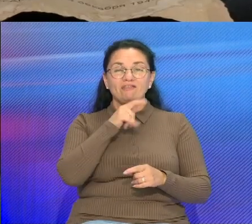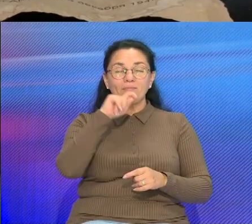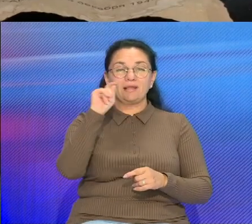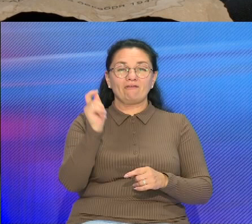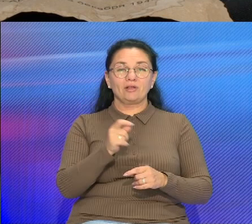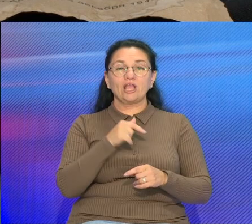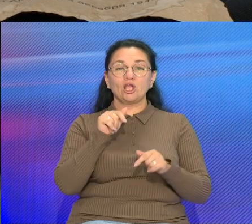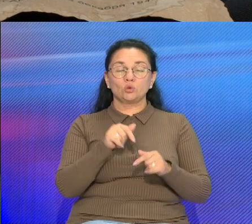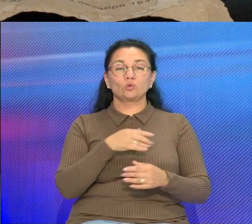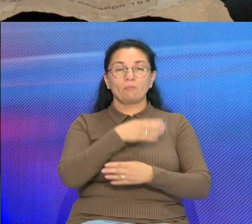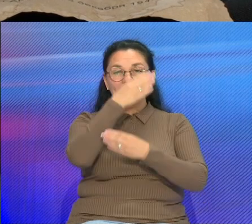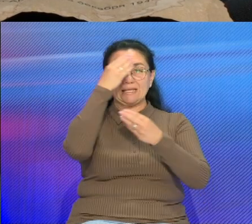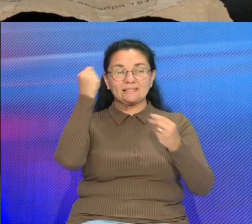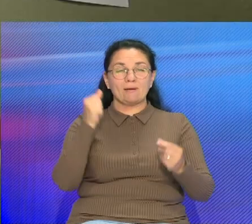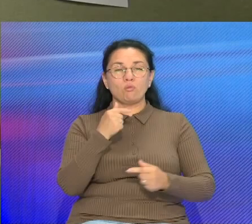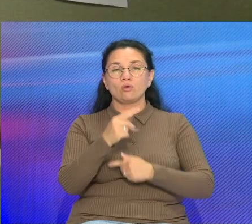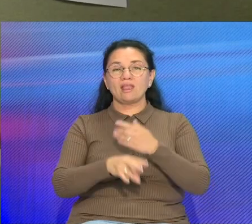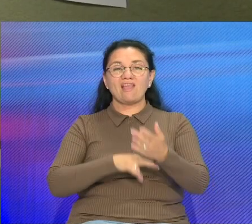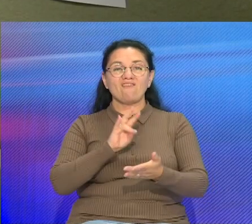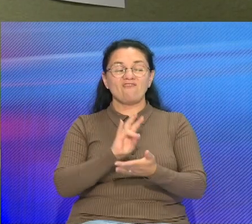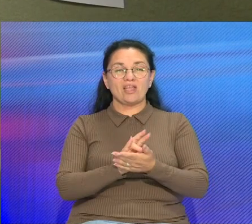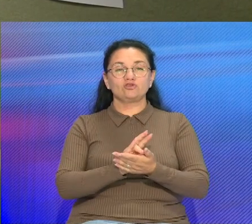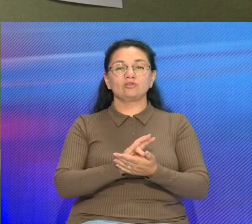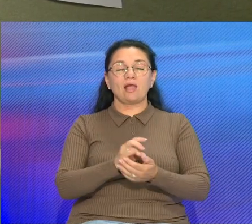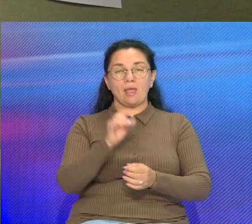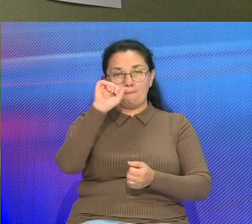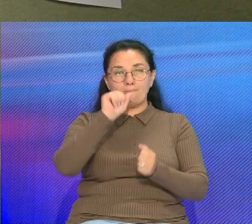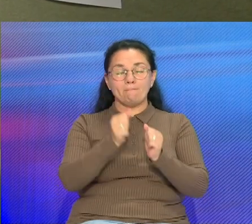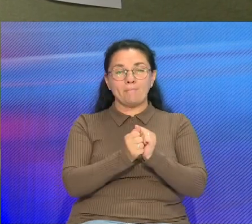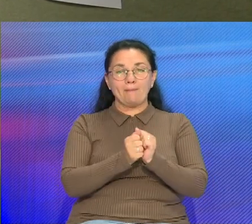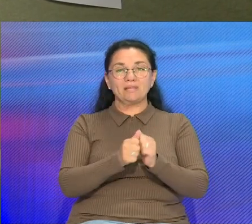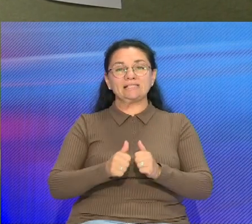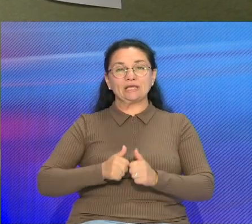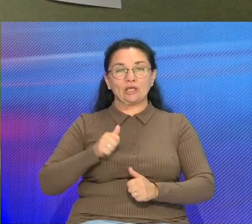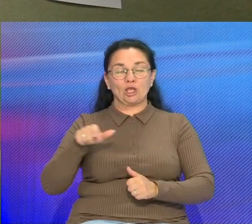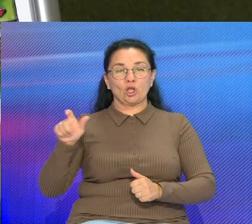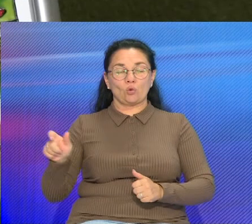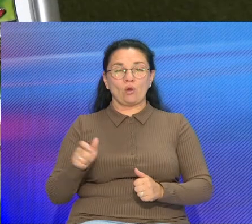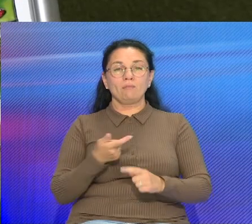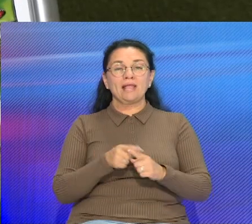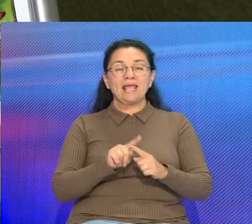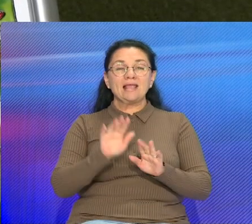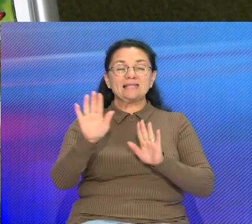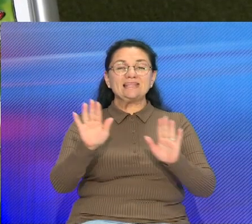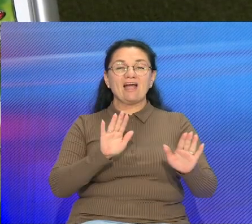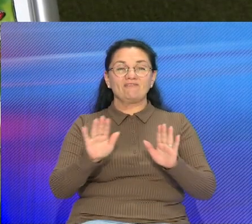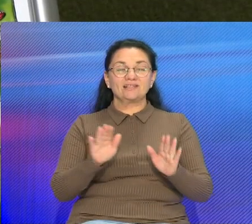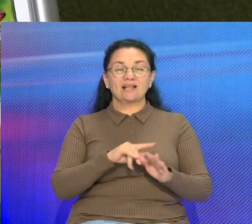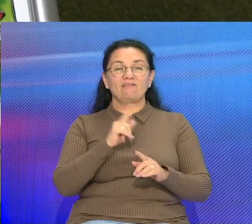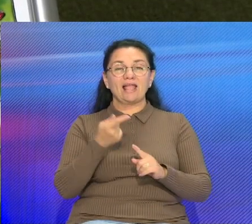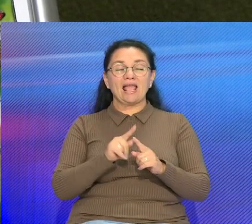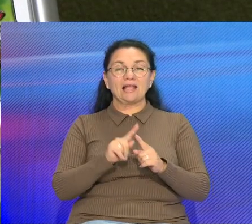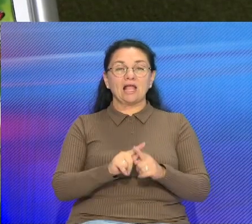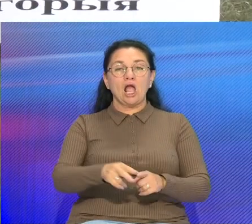же мы не забудем «Вечная слава героям», «Гэтых дён не змог не слава» Назвы конкурсных работ на выставе «Бытцам супредстояния